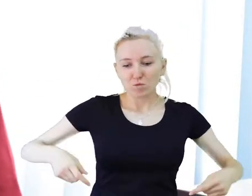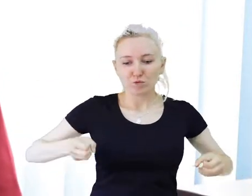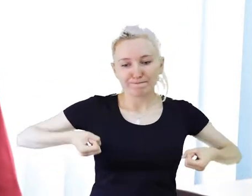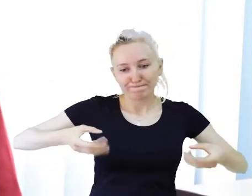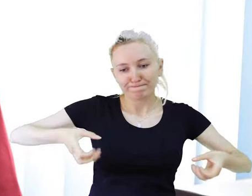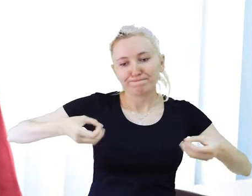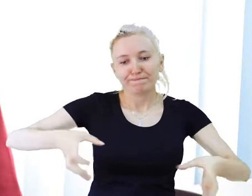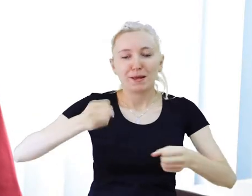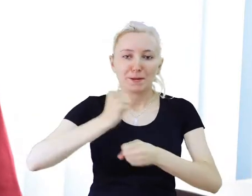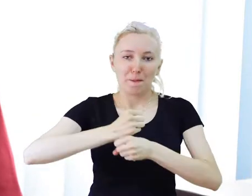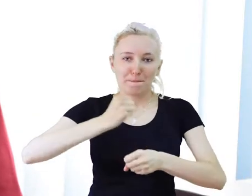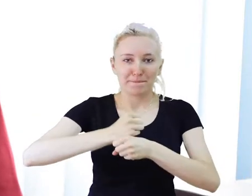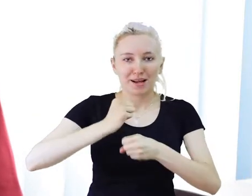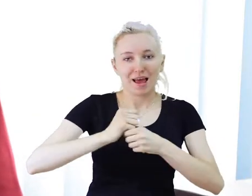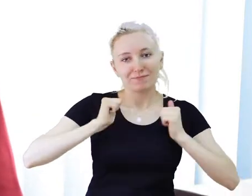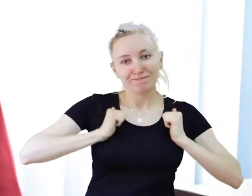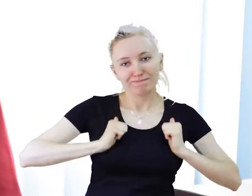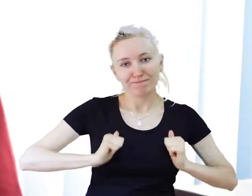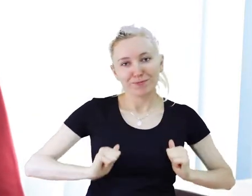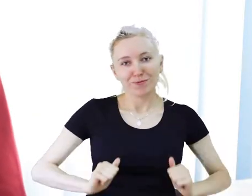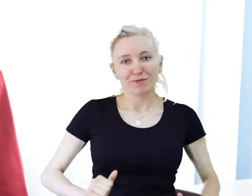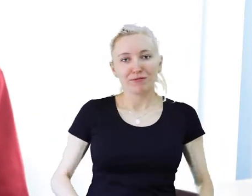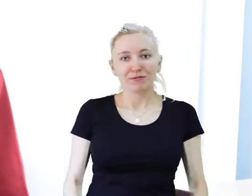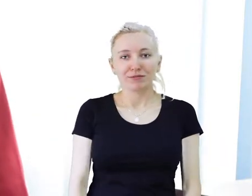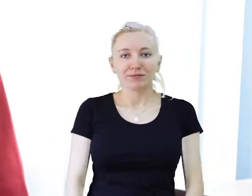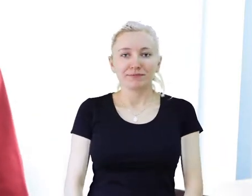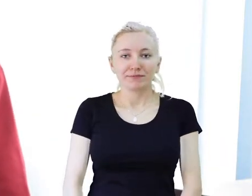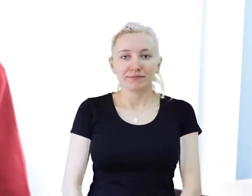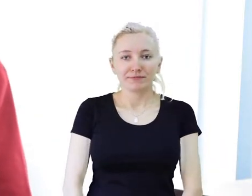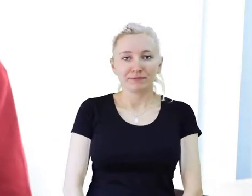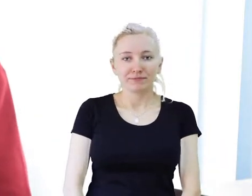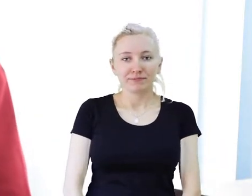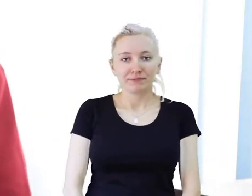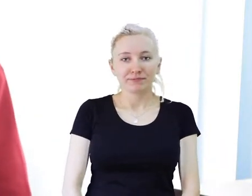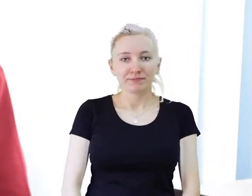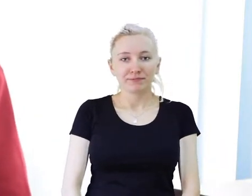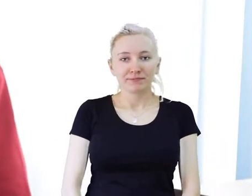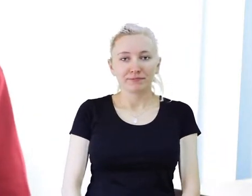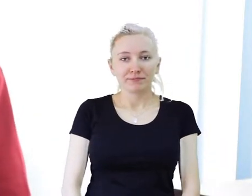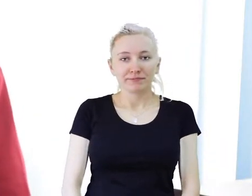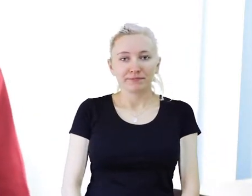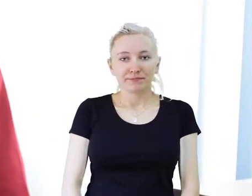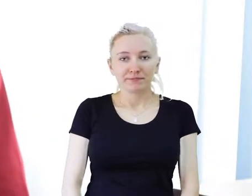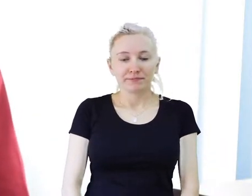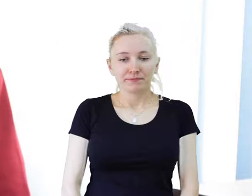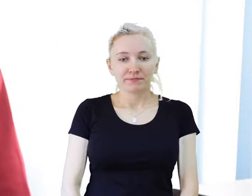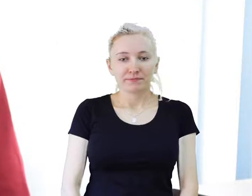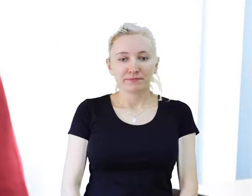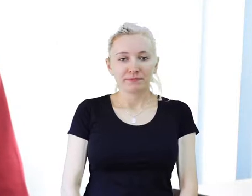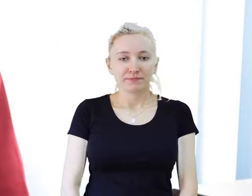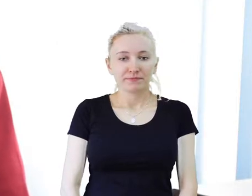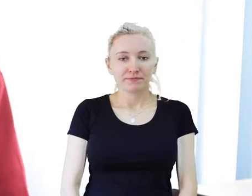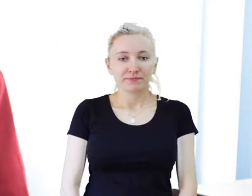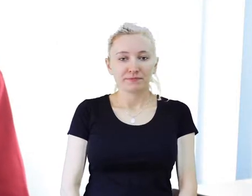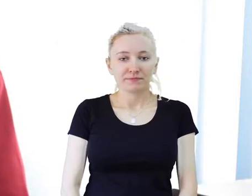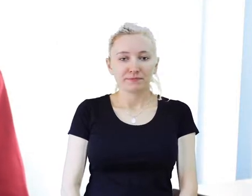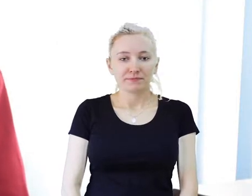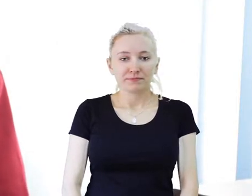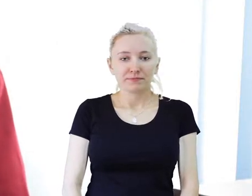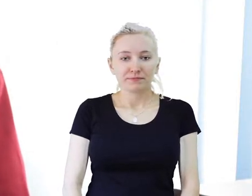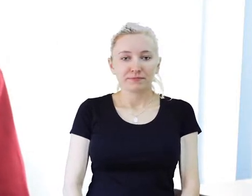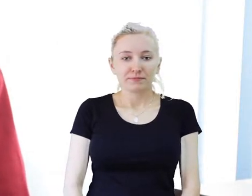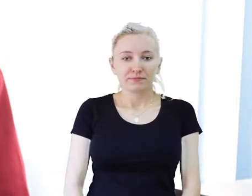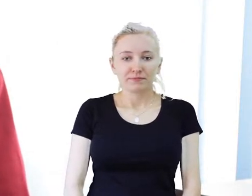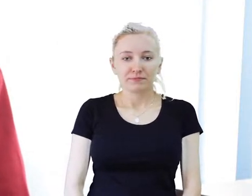strony dostępu poprzez wykonanie pokojeniu udało się udrożnić drogę na tyle, że